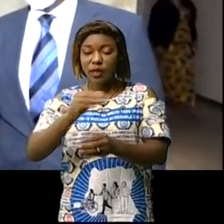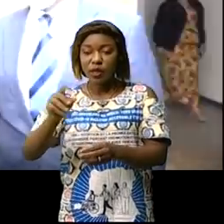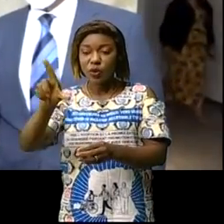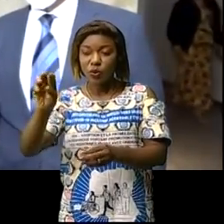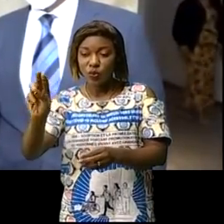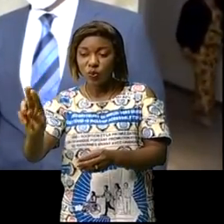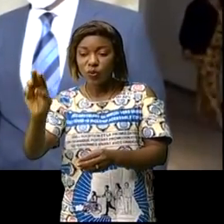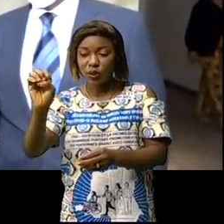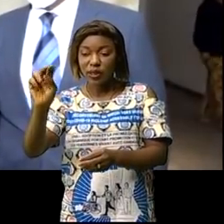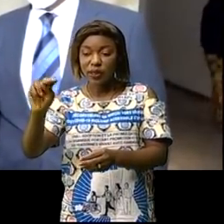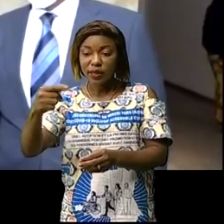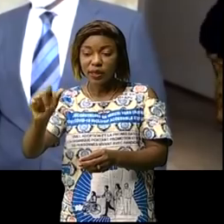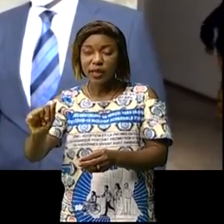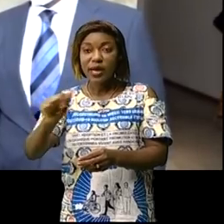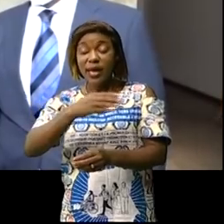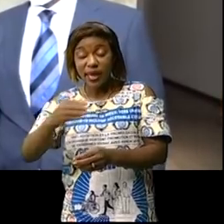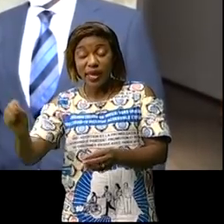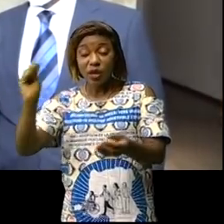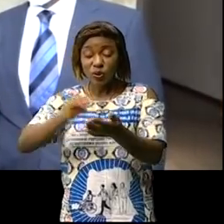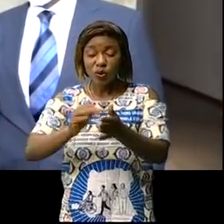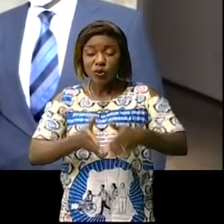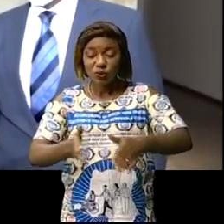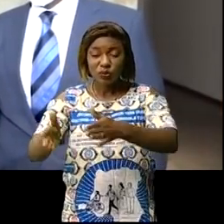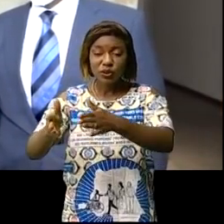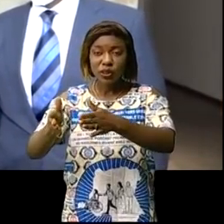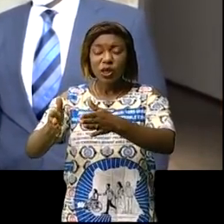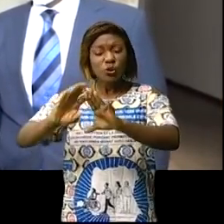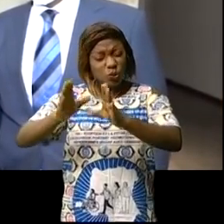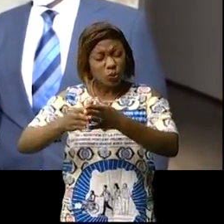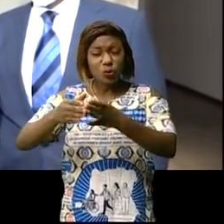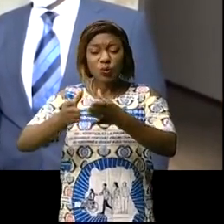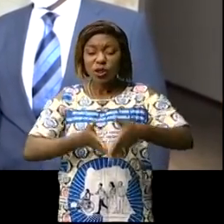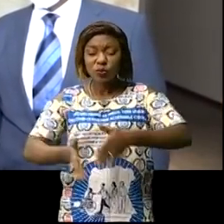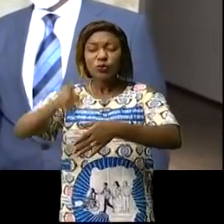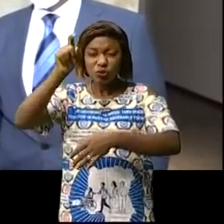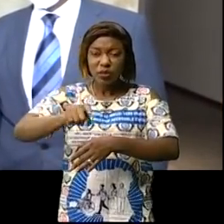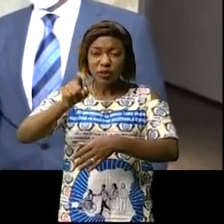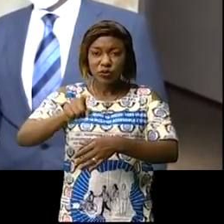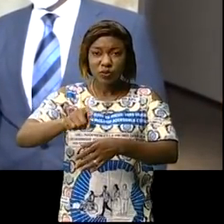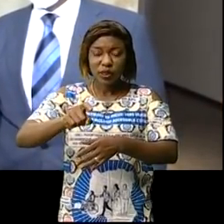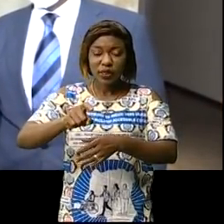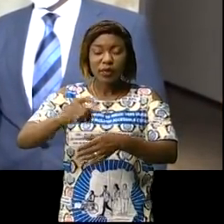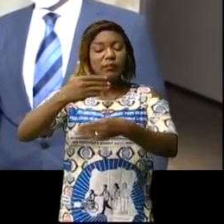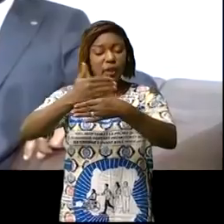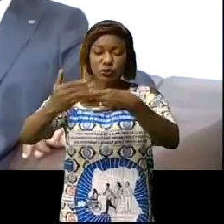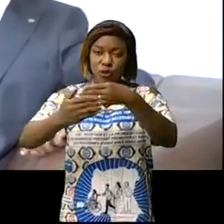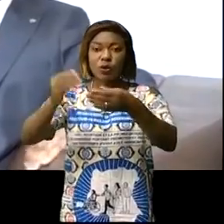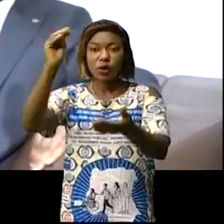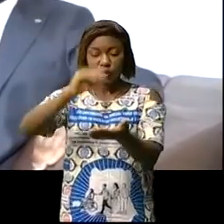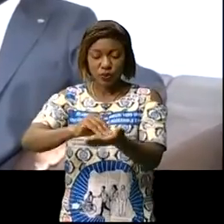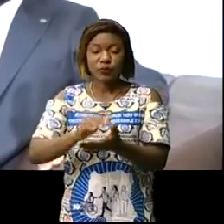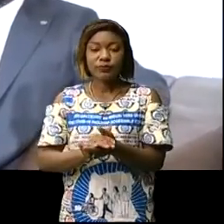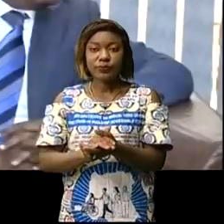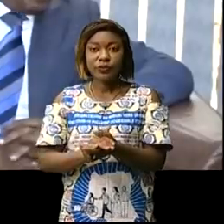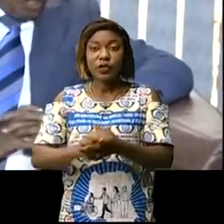Bukavu Goma en passant par Kabar et Calais toutes ces routes nécessitent de la réhabilitation. A